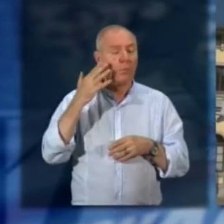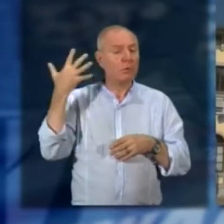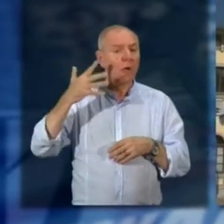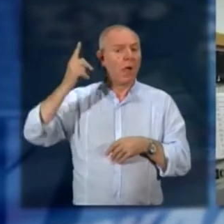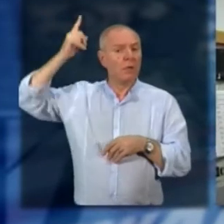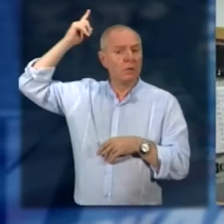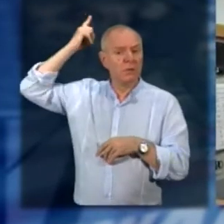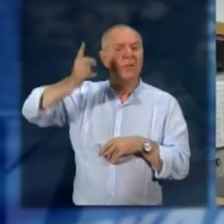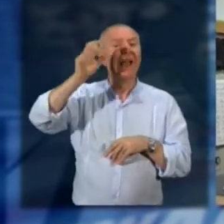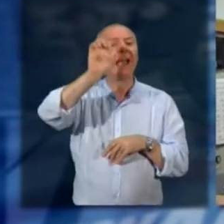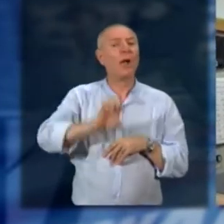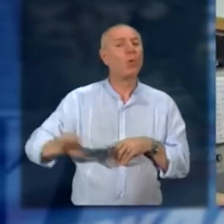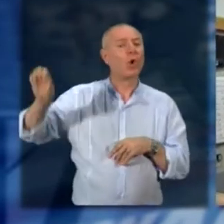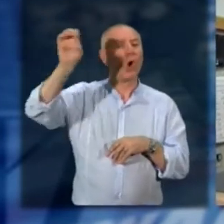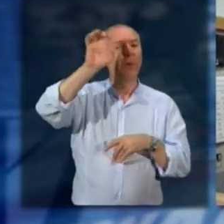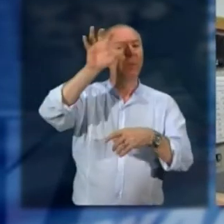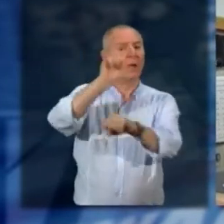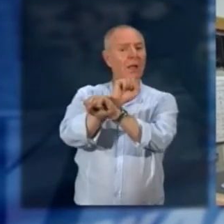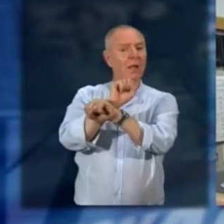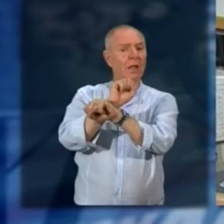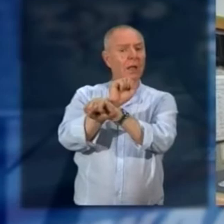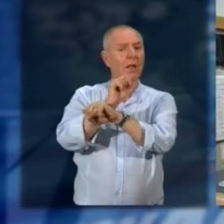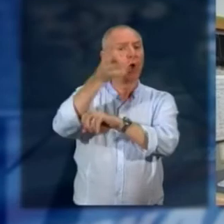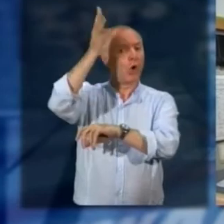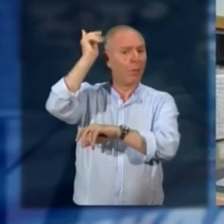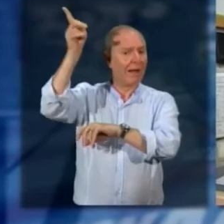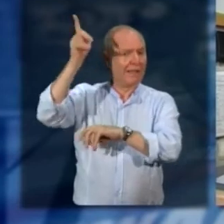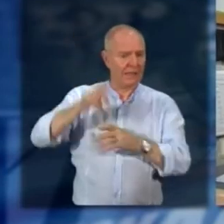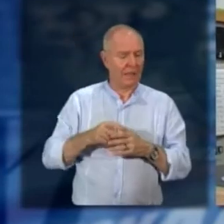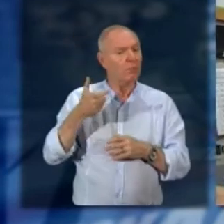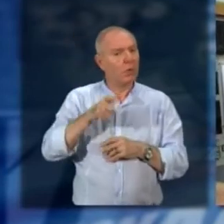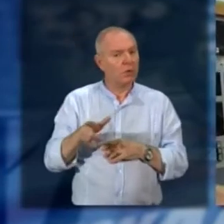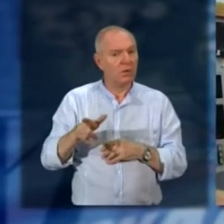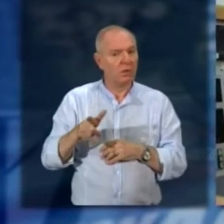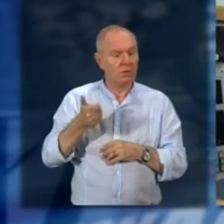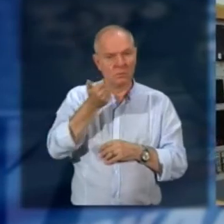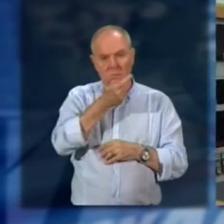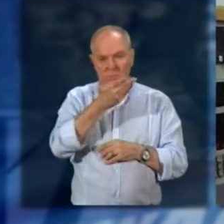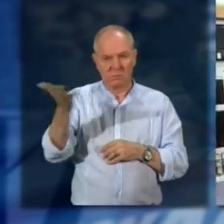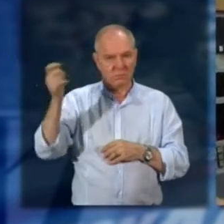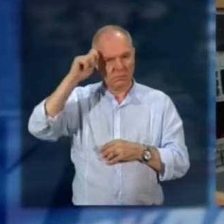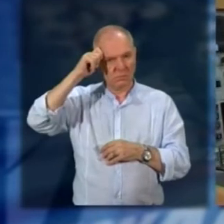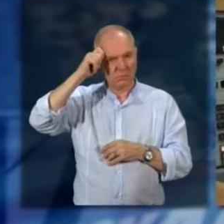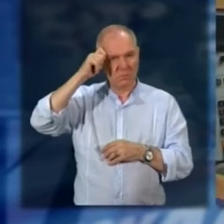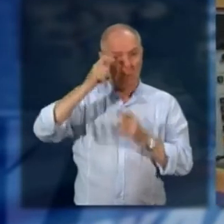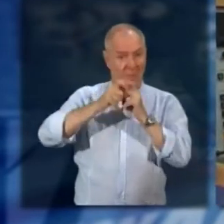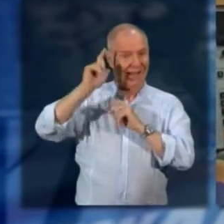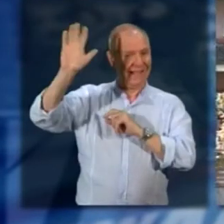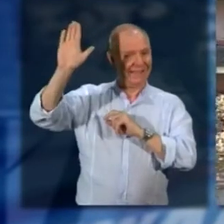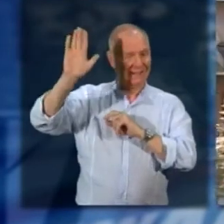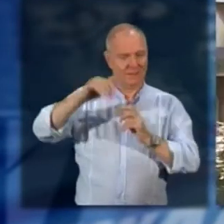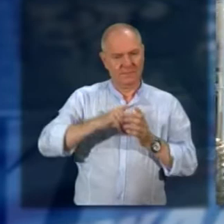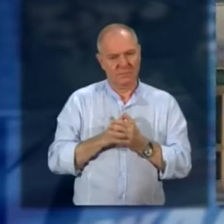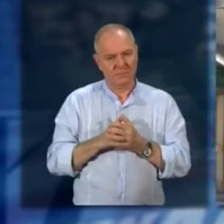un mandato di cattura europeo emesso dall'autorità giudiziaria rumena perché è responsabile di numerosi reati commessi nel suo paese d'origine.